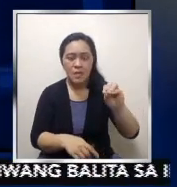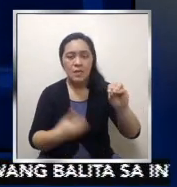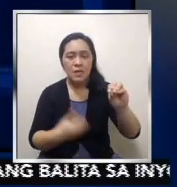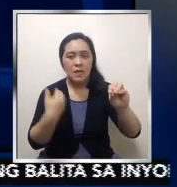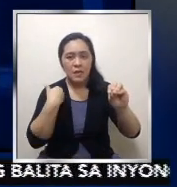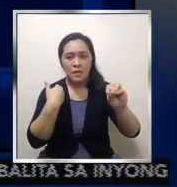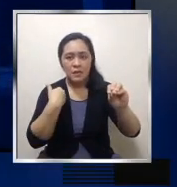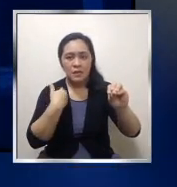24 Oras.